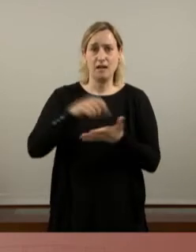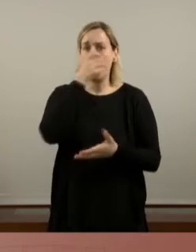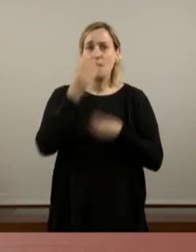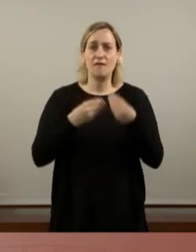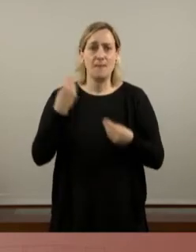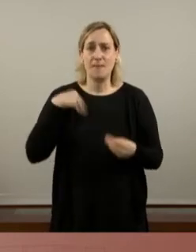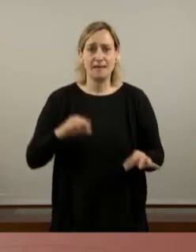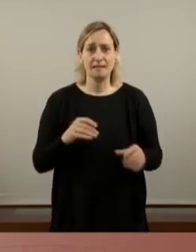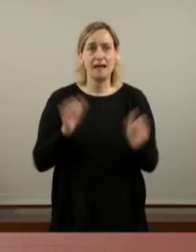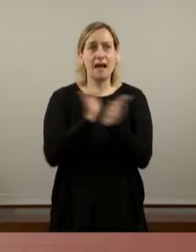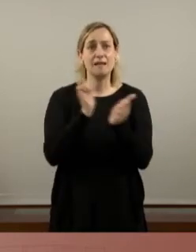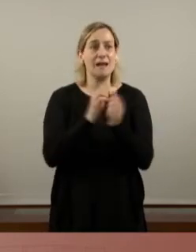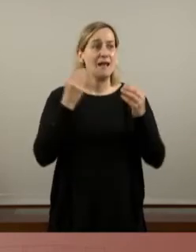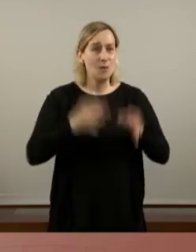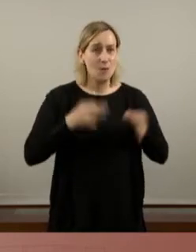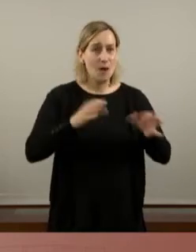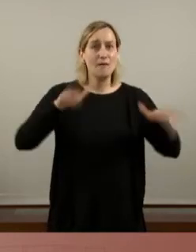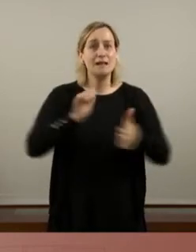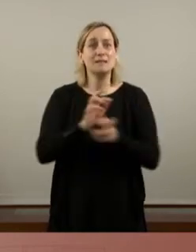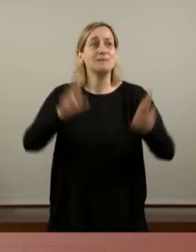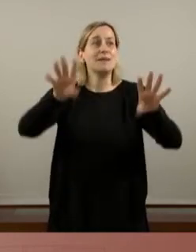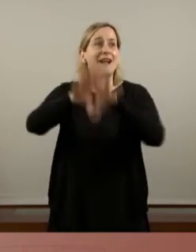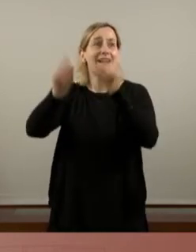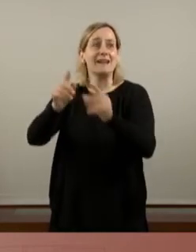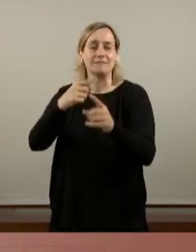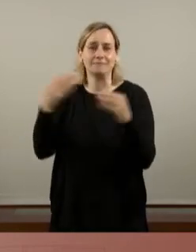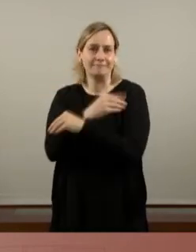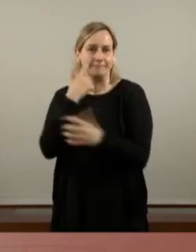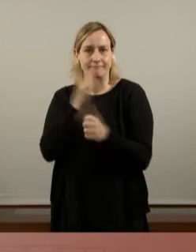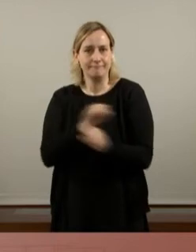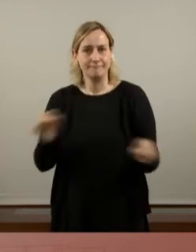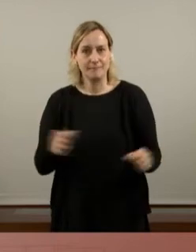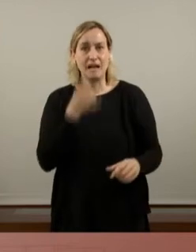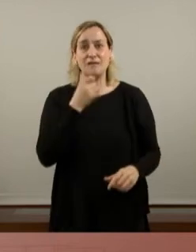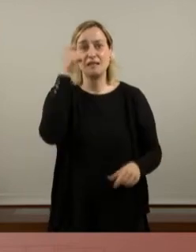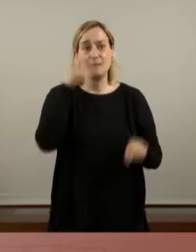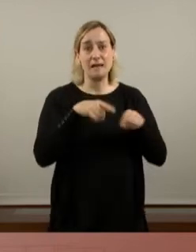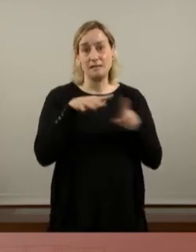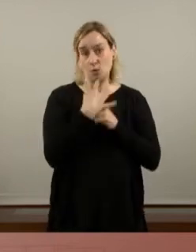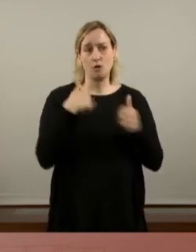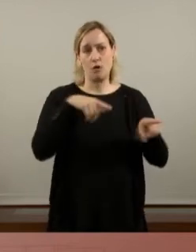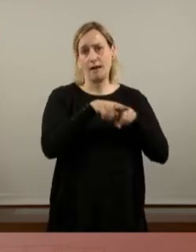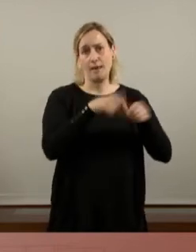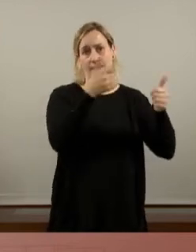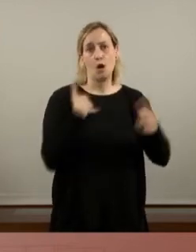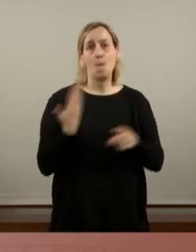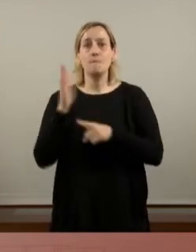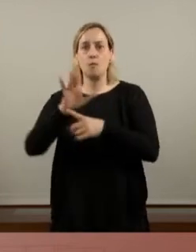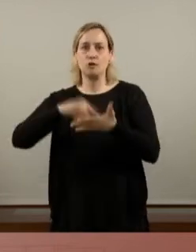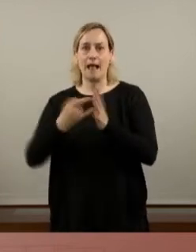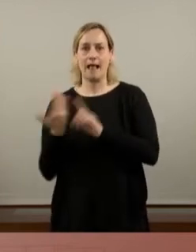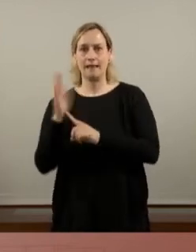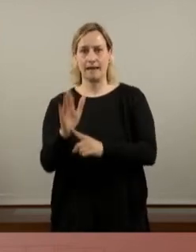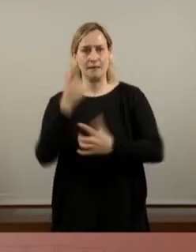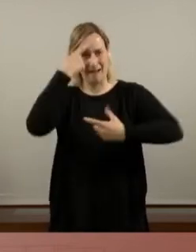esperant resultats diferents. De fet, sempre és més fàcil criticar la situació existent que proposar una alternativa